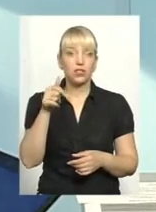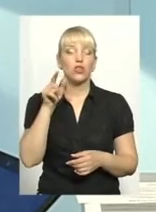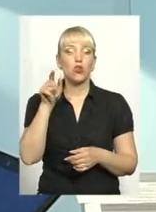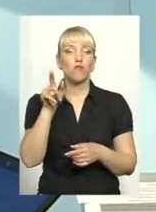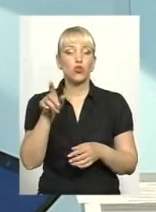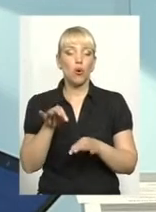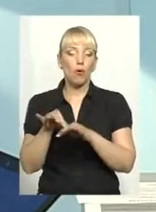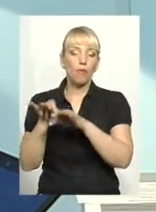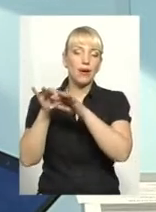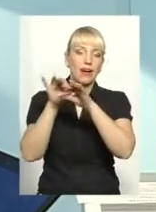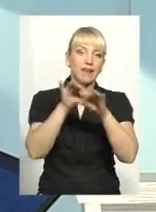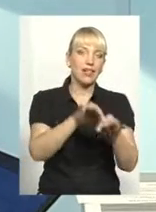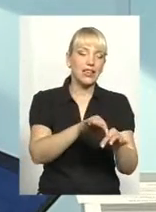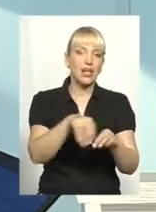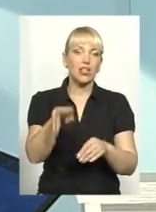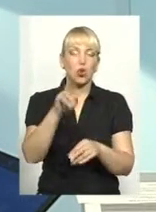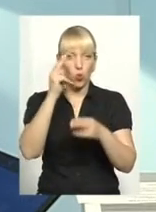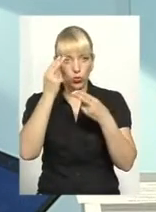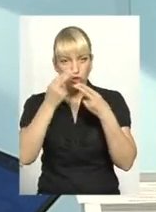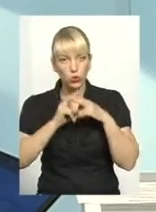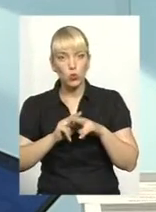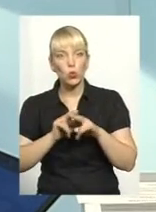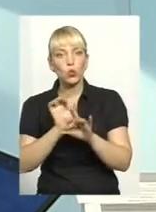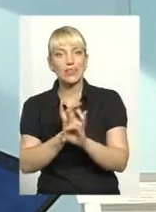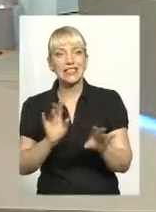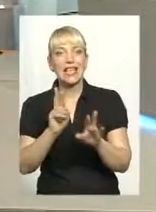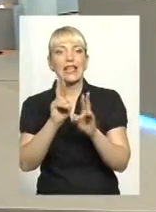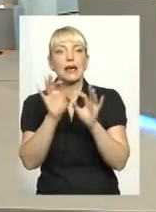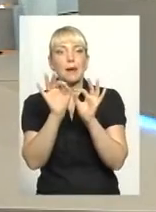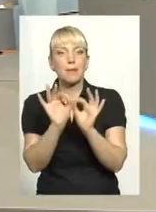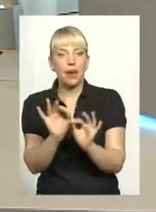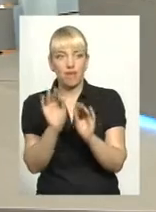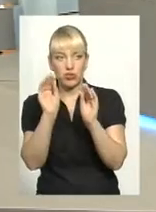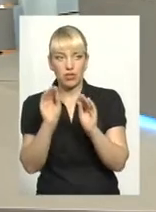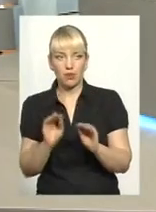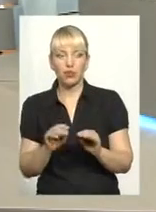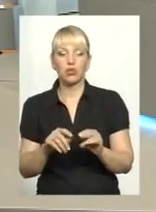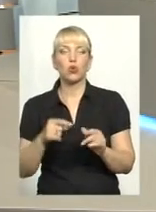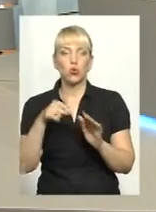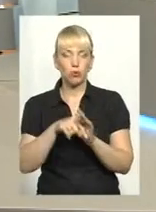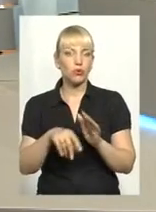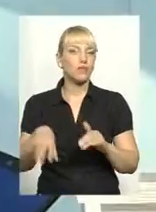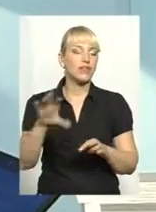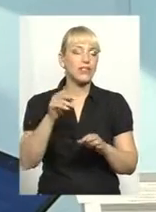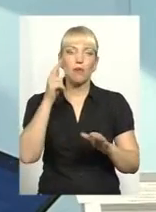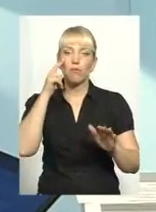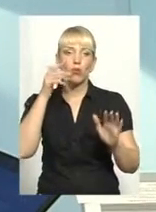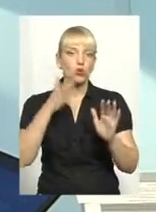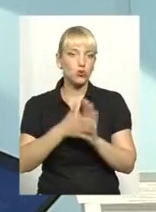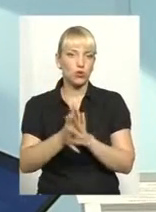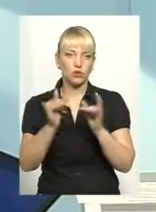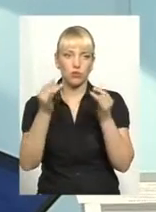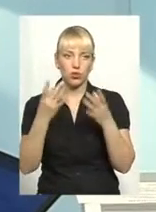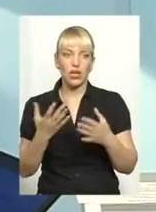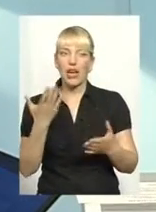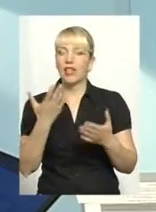до інструкції з приводу заповнення того, чи іншого. абсолютно все просто і прозоро. Також, крім того, якщо він